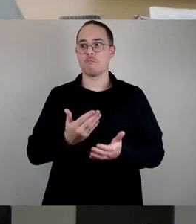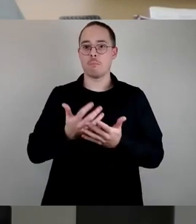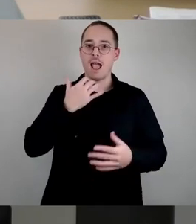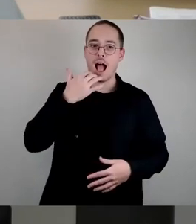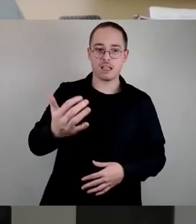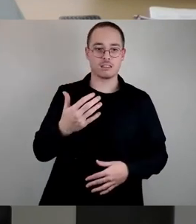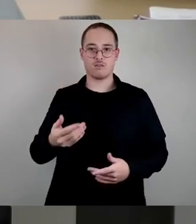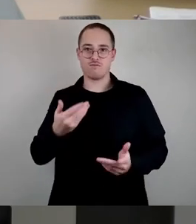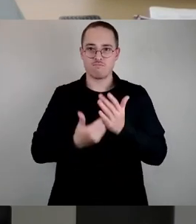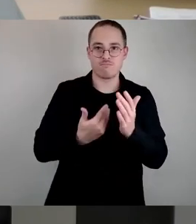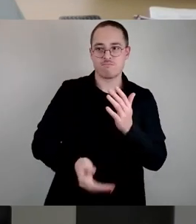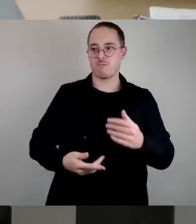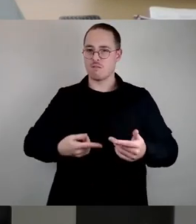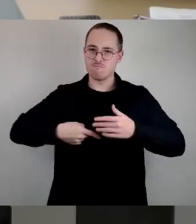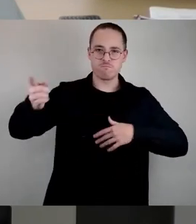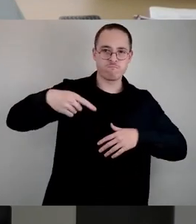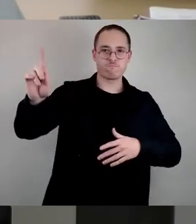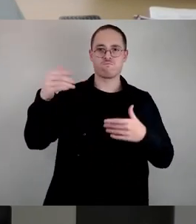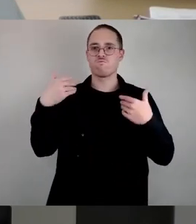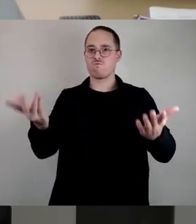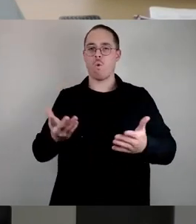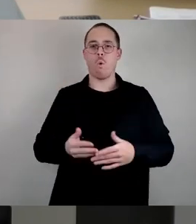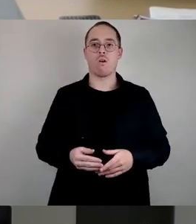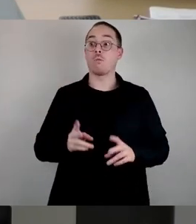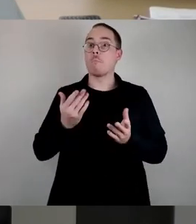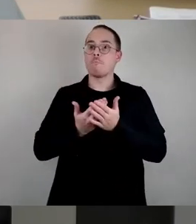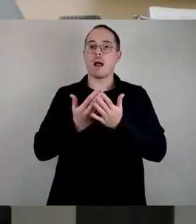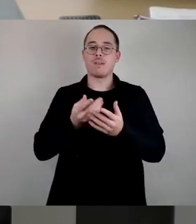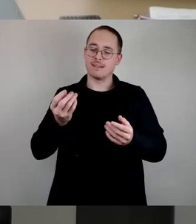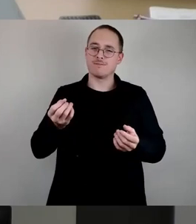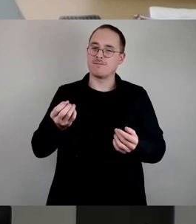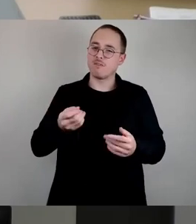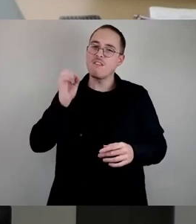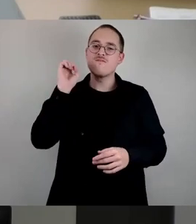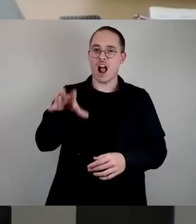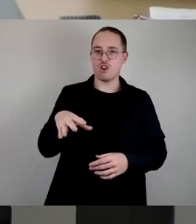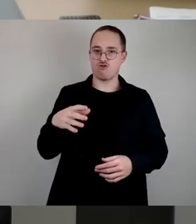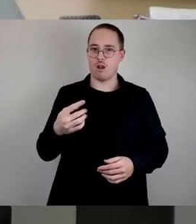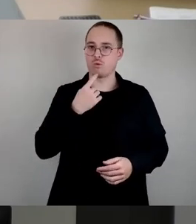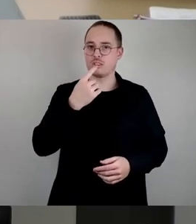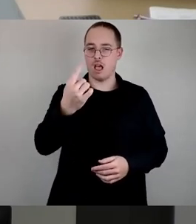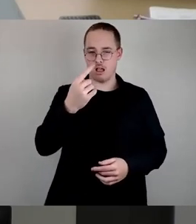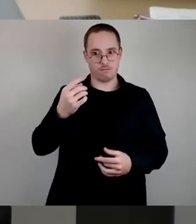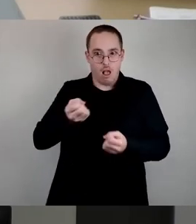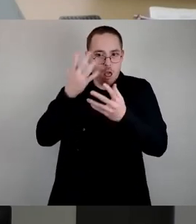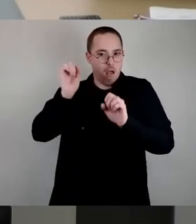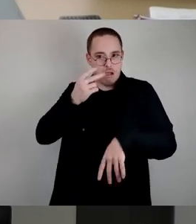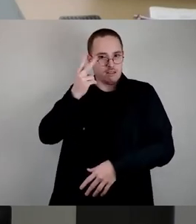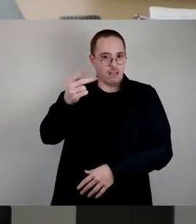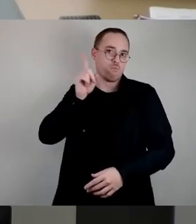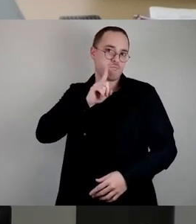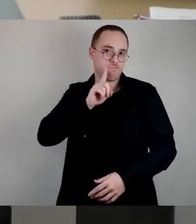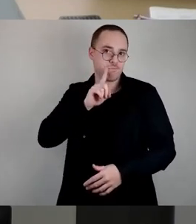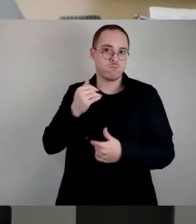klare Falschaussagen verbreitet werden, darf eine demokratische Gesellschaft nicht mehr wegsehen. Meinungen dürfen nicht mit Fakten